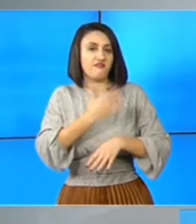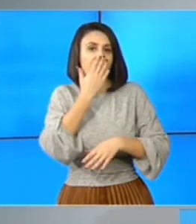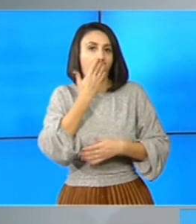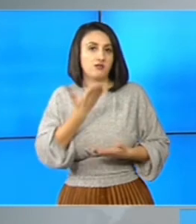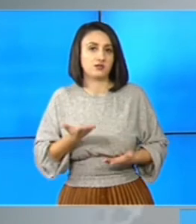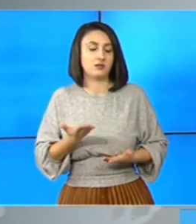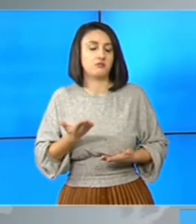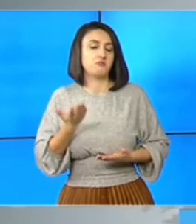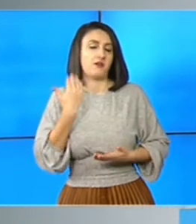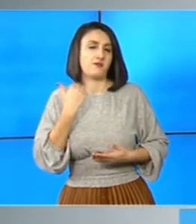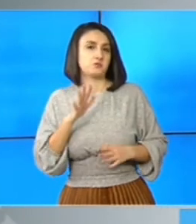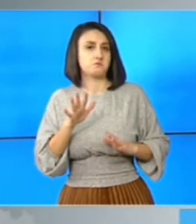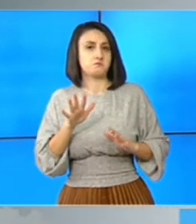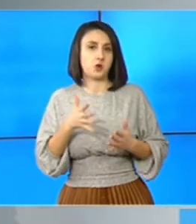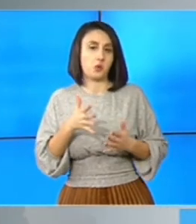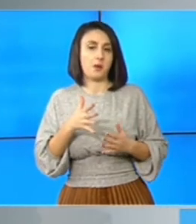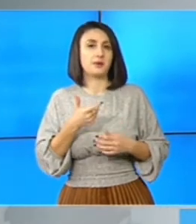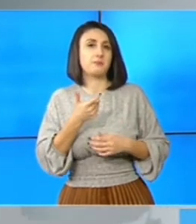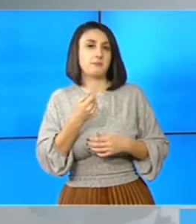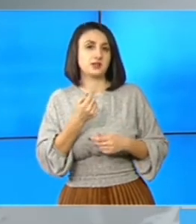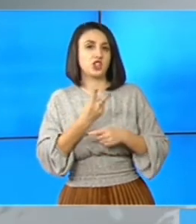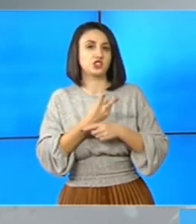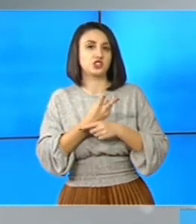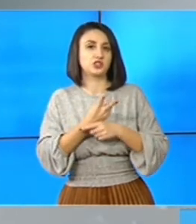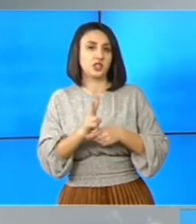Ar fi fost probabil mesajul greșit.